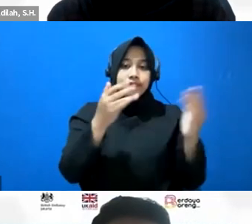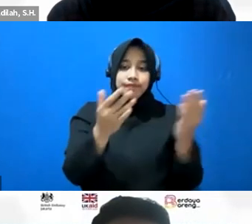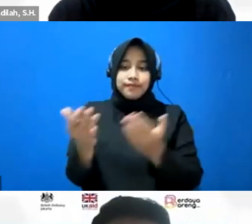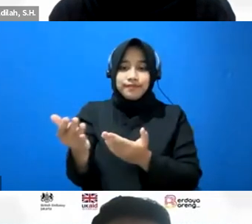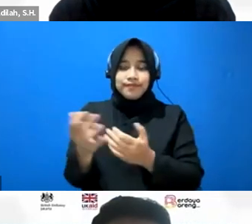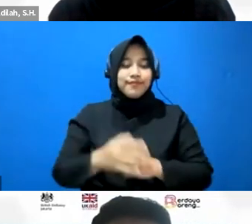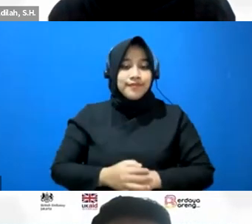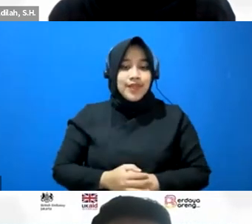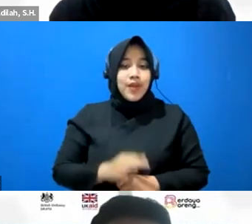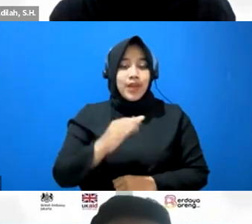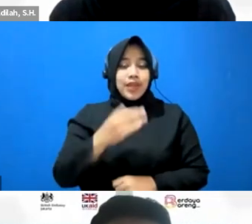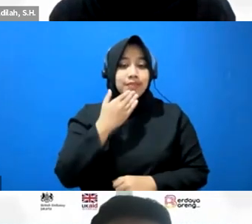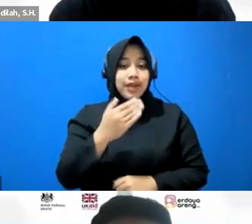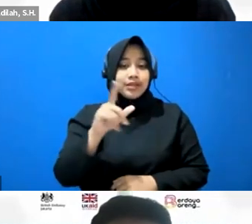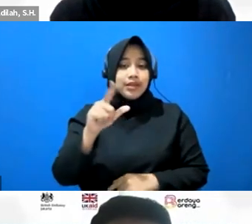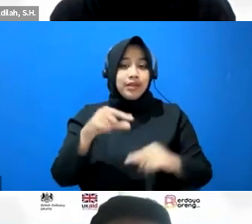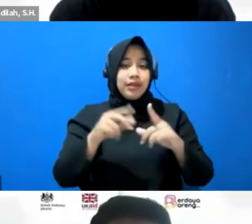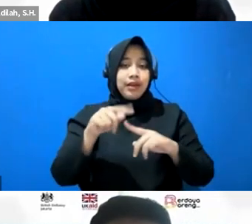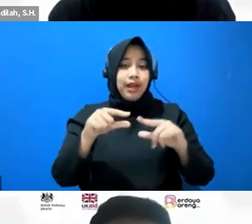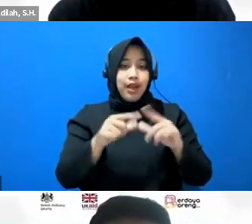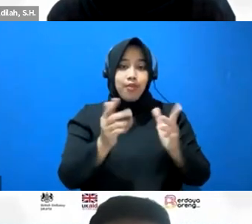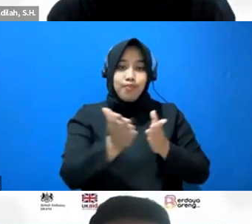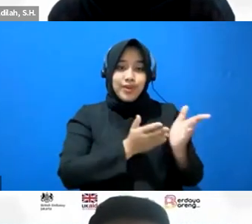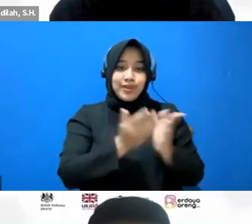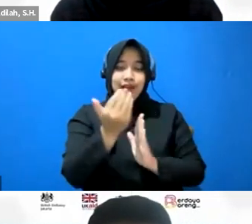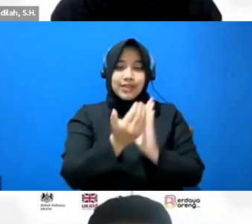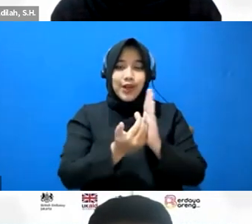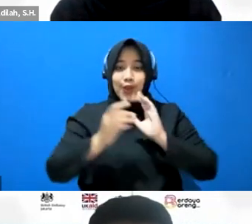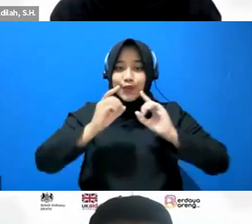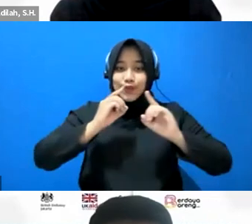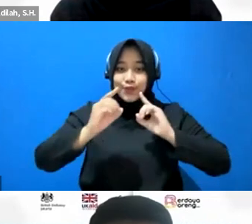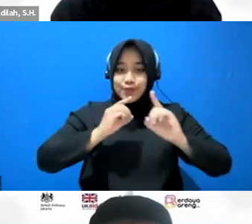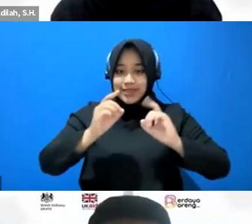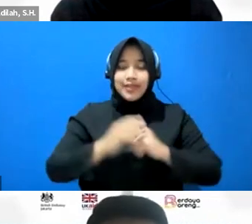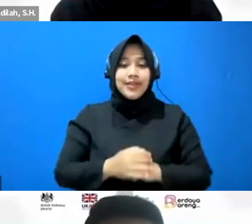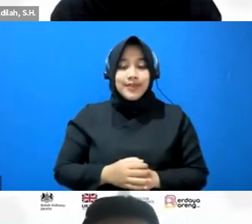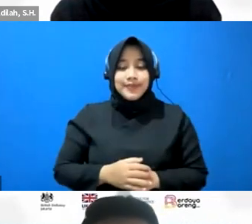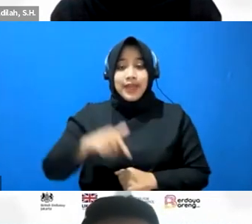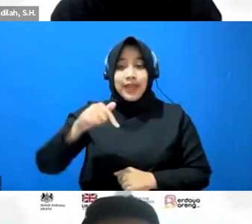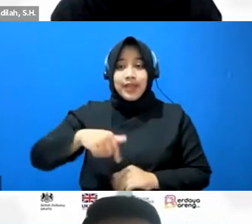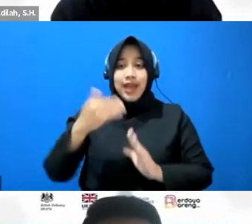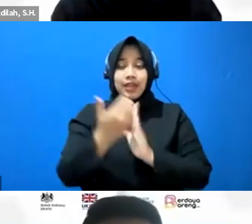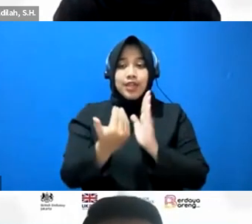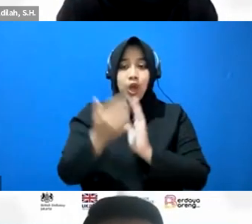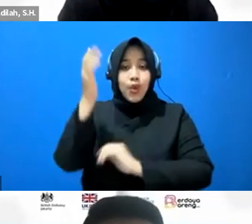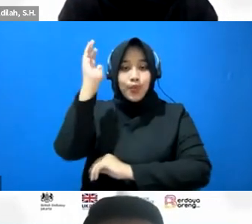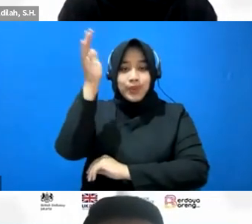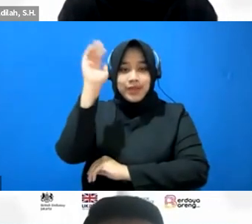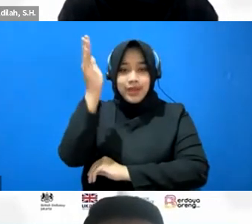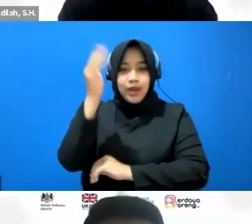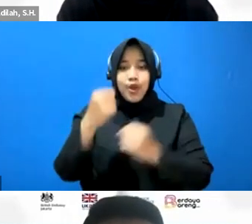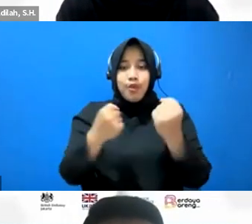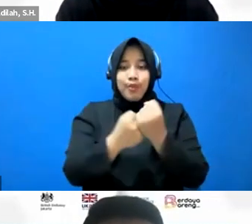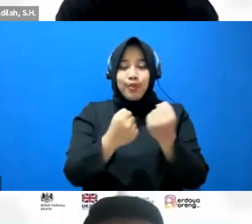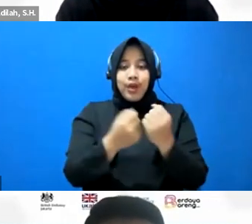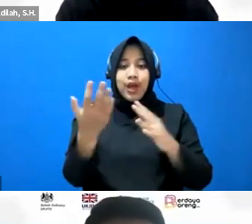terima kasih Mbak Lala telah memoderatori acara diskusi tadi dengan demikian acara webinar mendukung